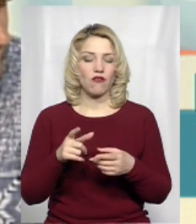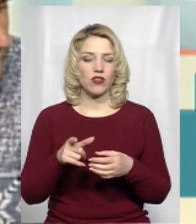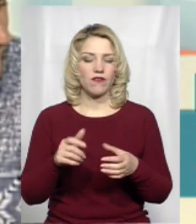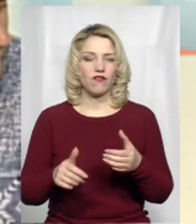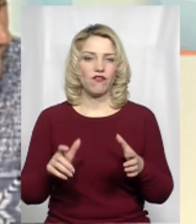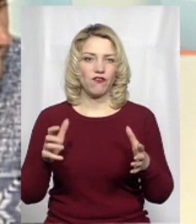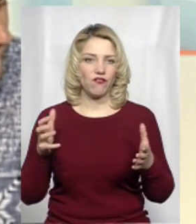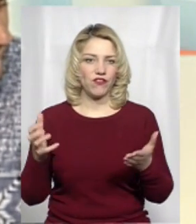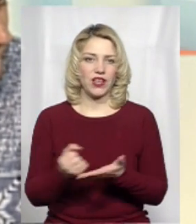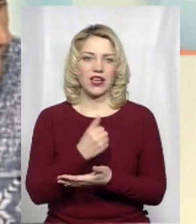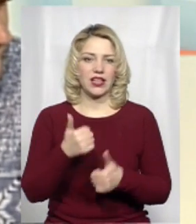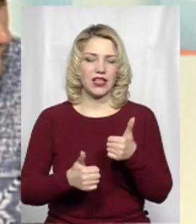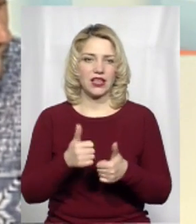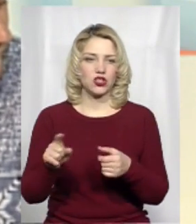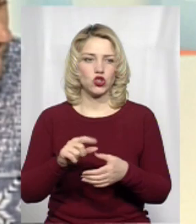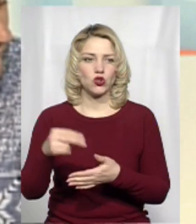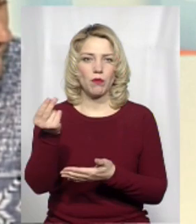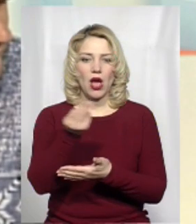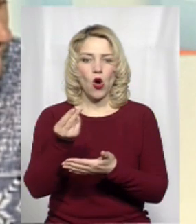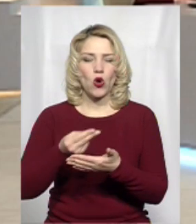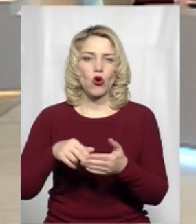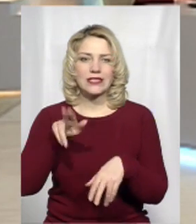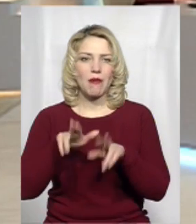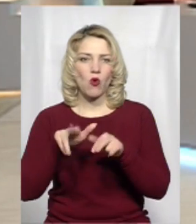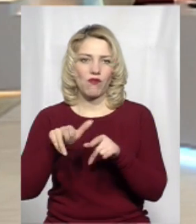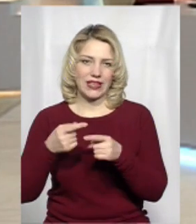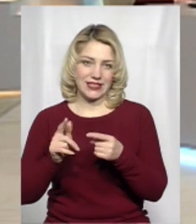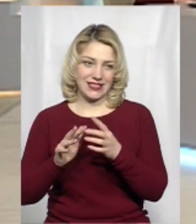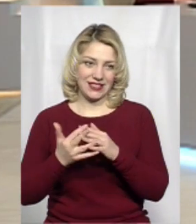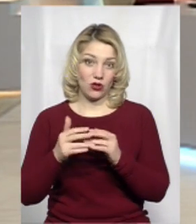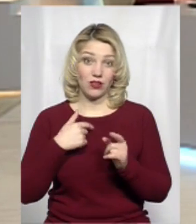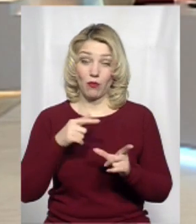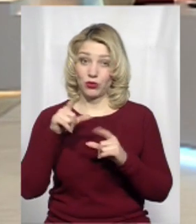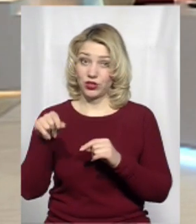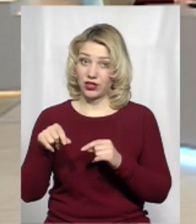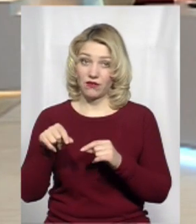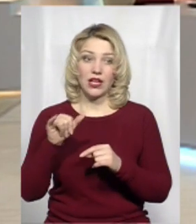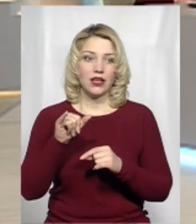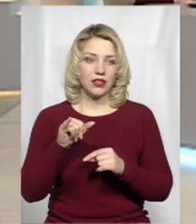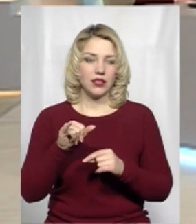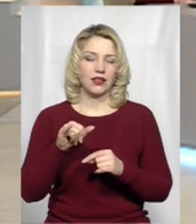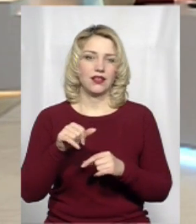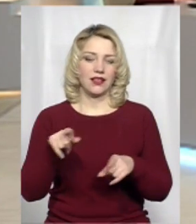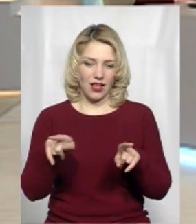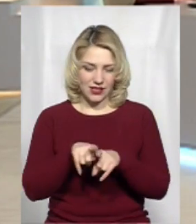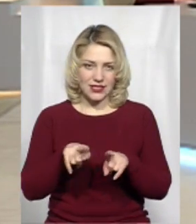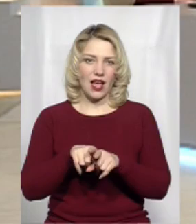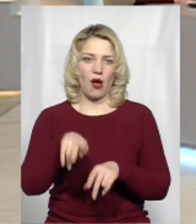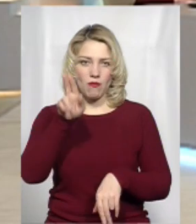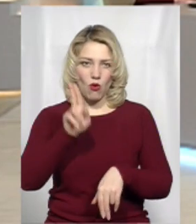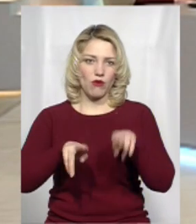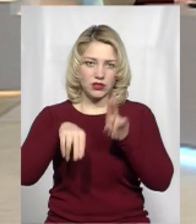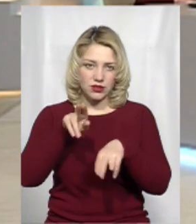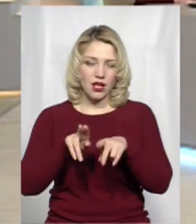те, щоб розмалювати це село, і я теж туди поїхав і пару пензлів фарби